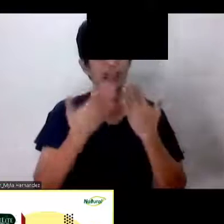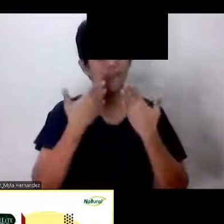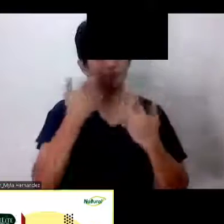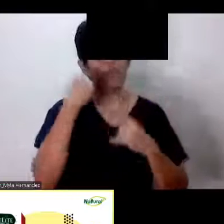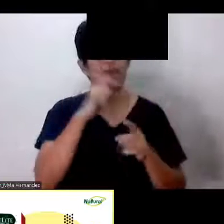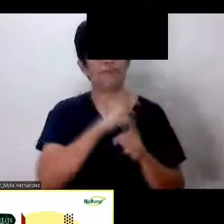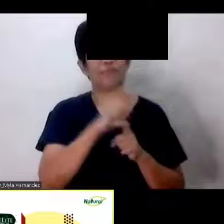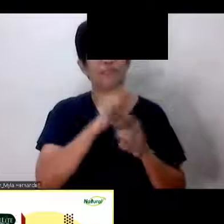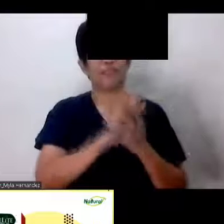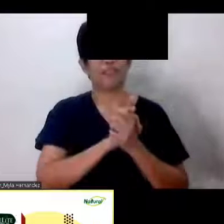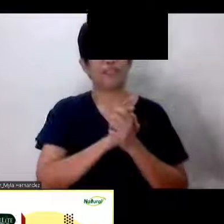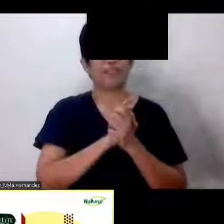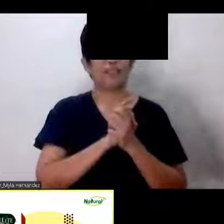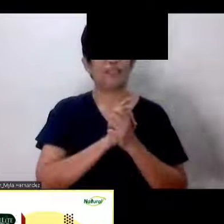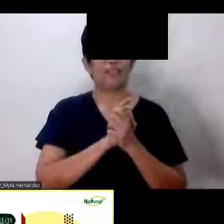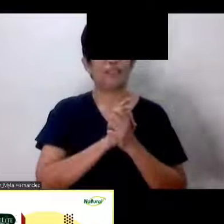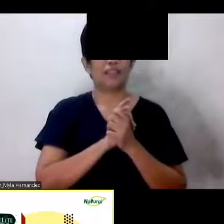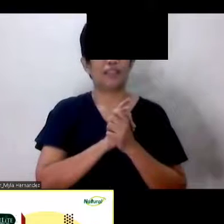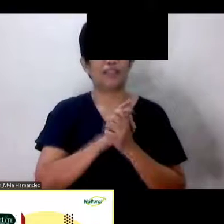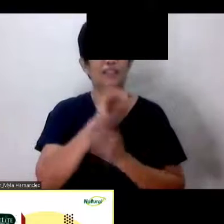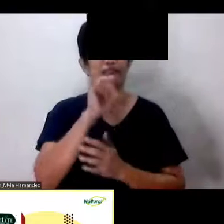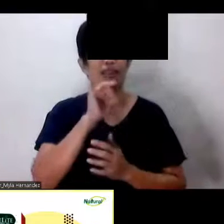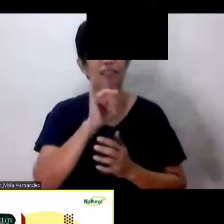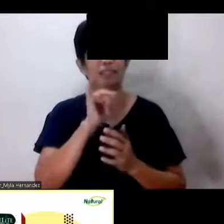Opo Yes